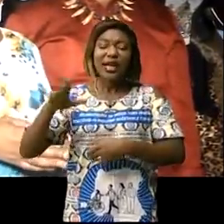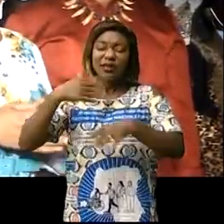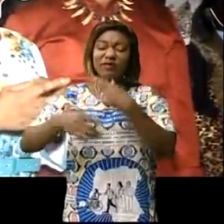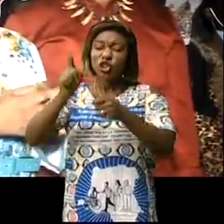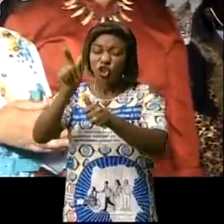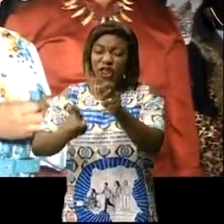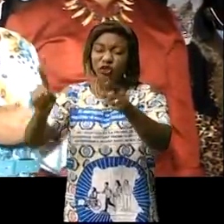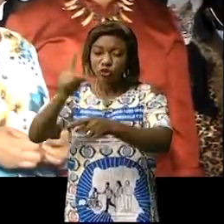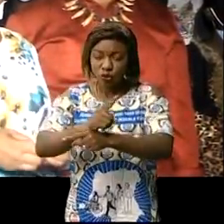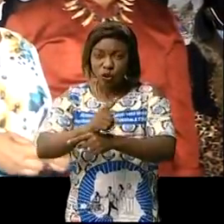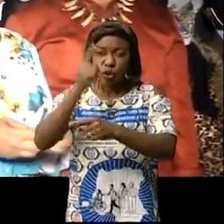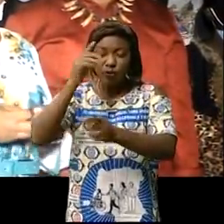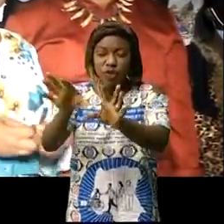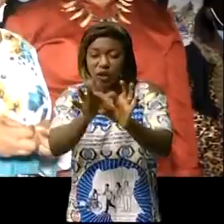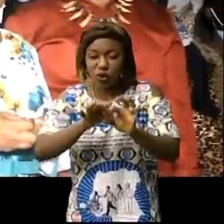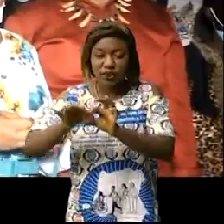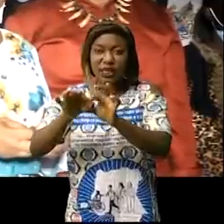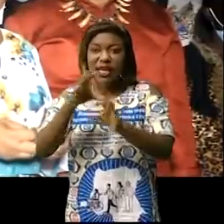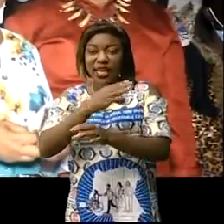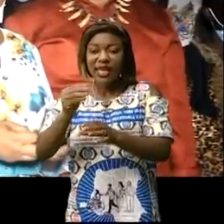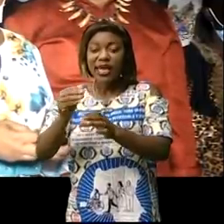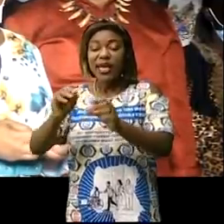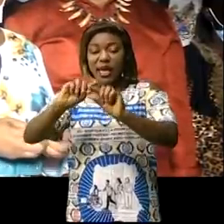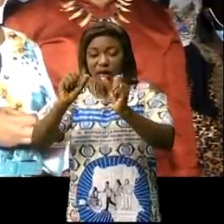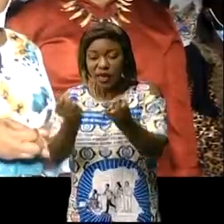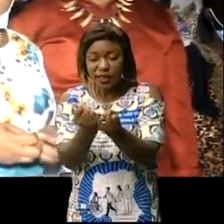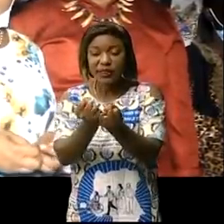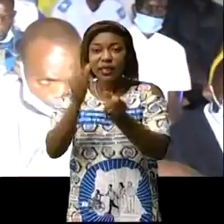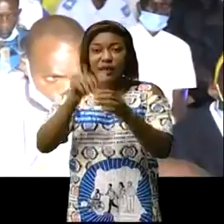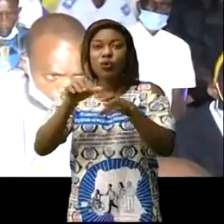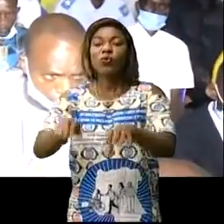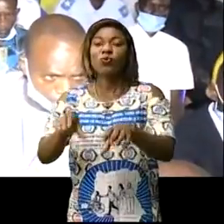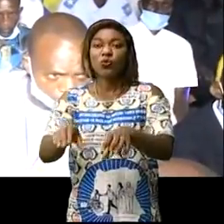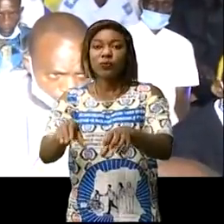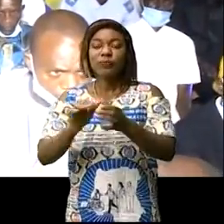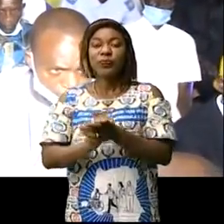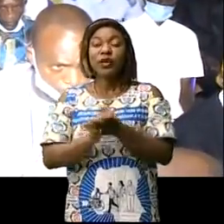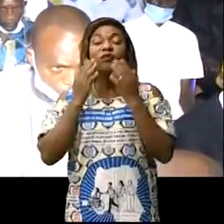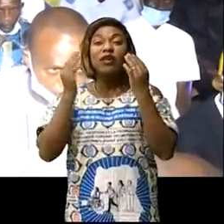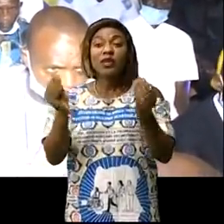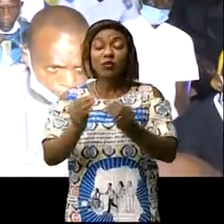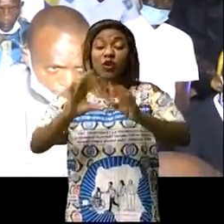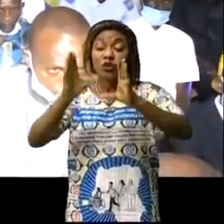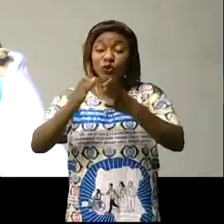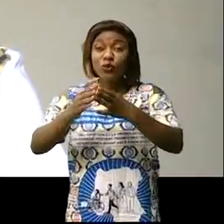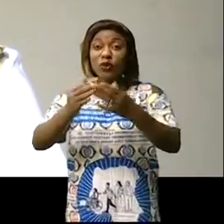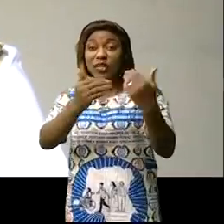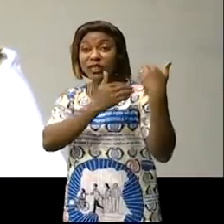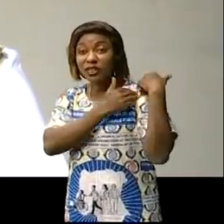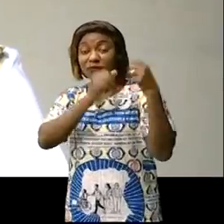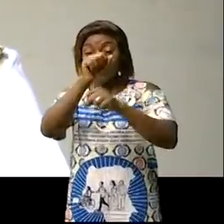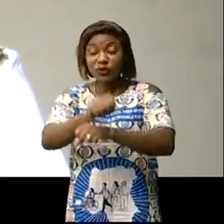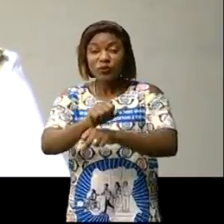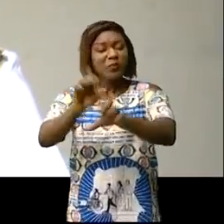pour qu'il y ait cohésion et l'unité nationale en RDC. La notabilité dans son ensemble a apprécié ce